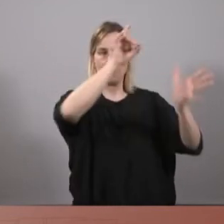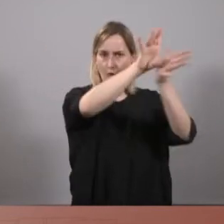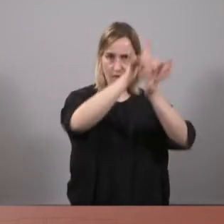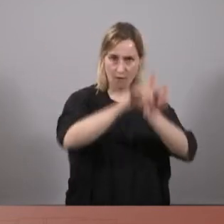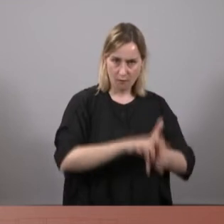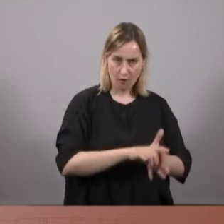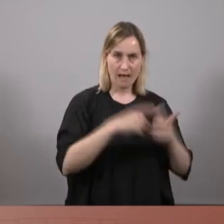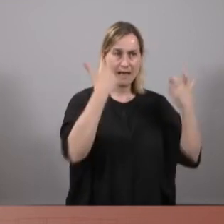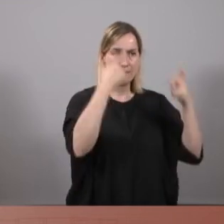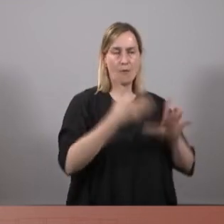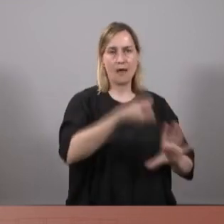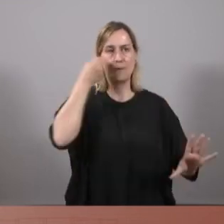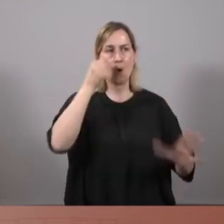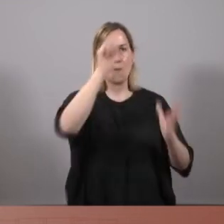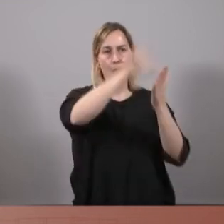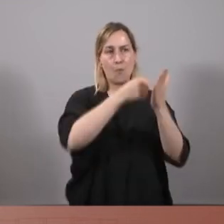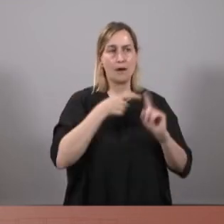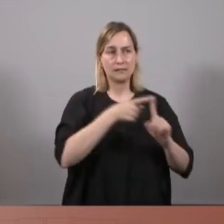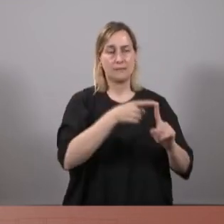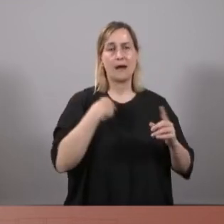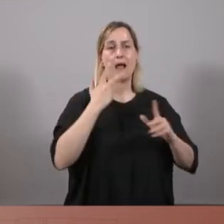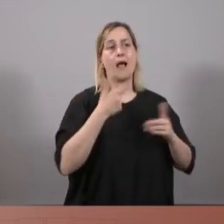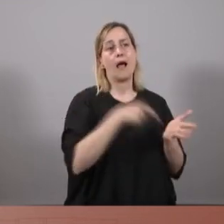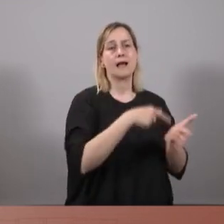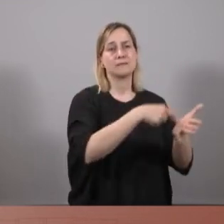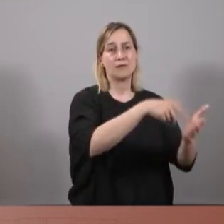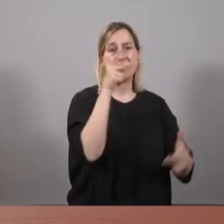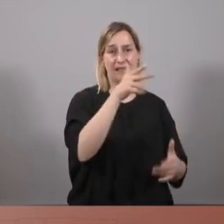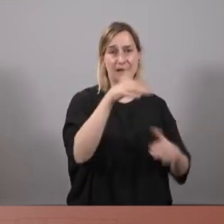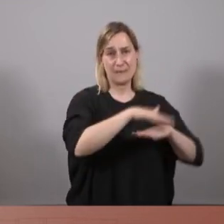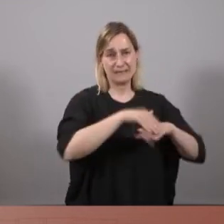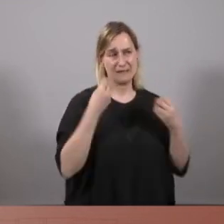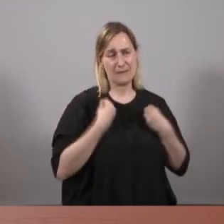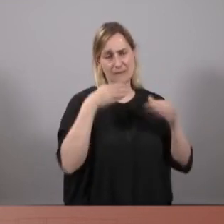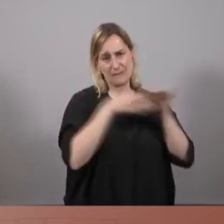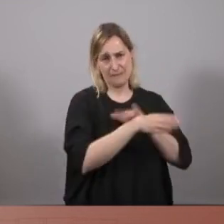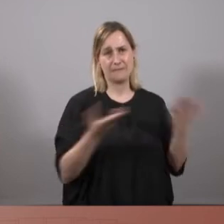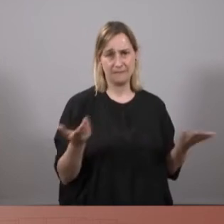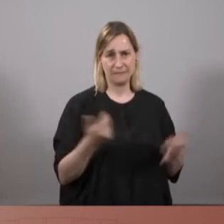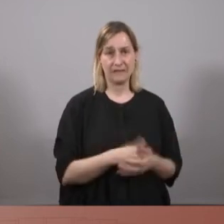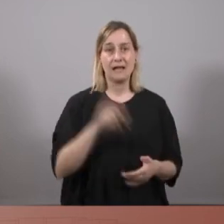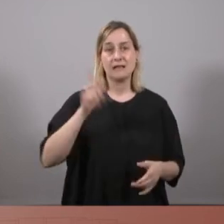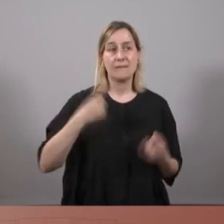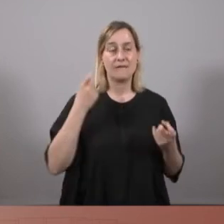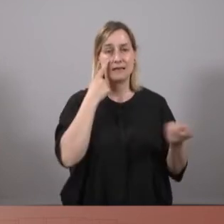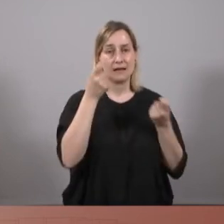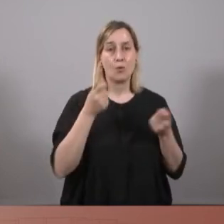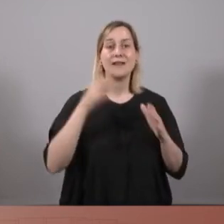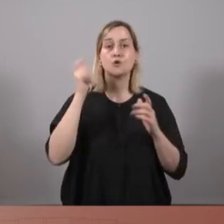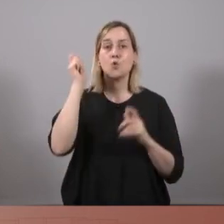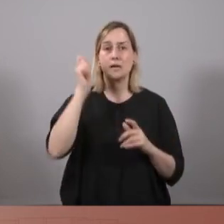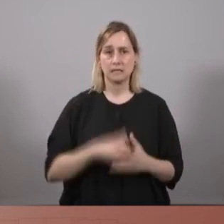immobiliaris que els mantenen buits, per exemple, per especular amb un dret fonamental com és el de l'habitatge i que també caldrà regular els lloguers.